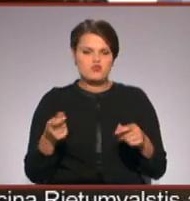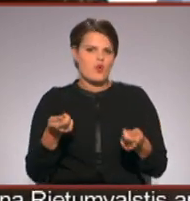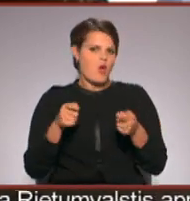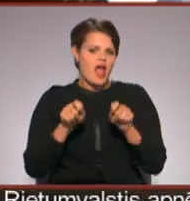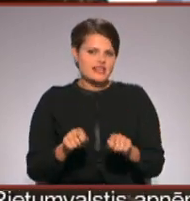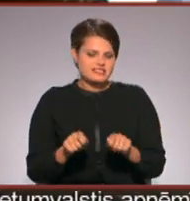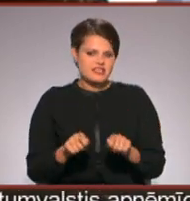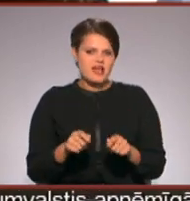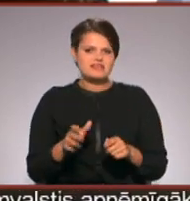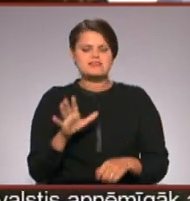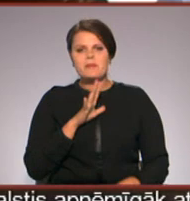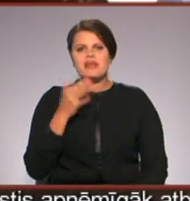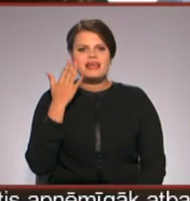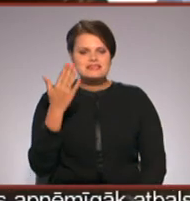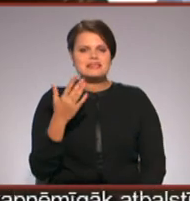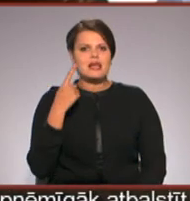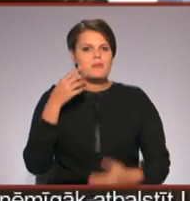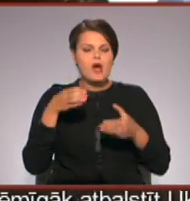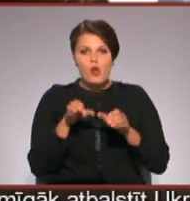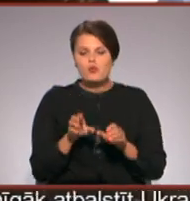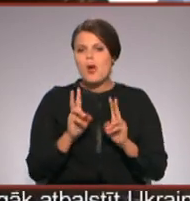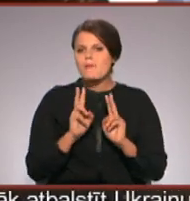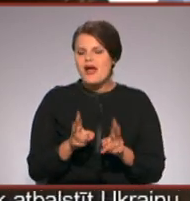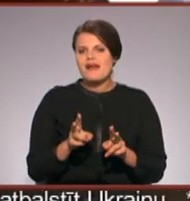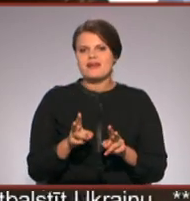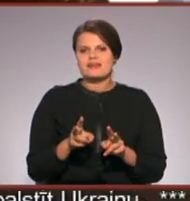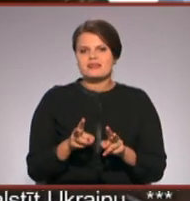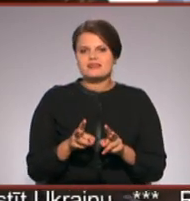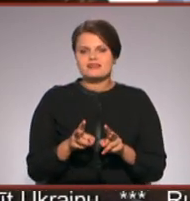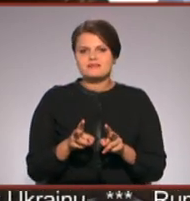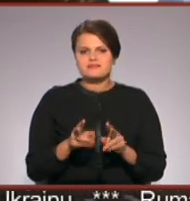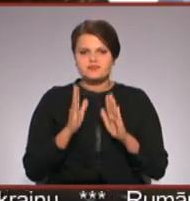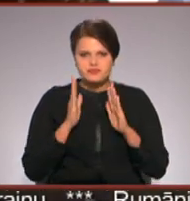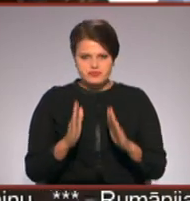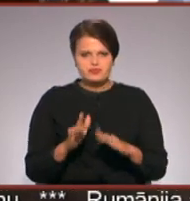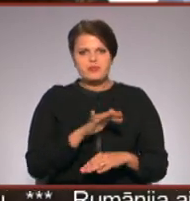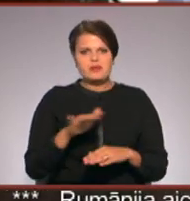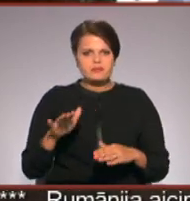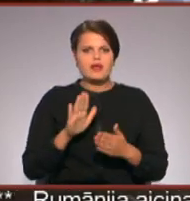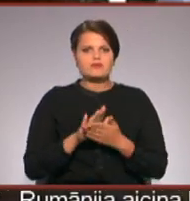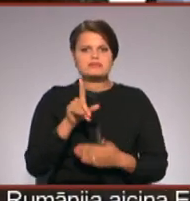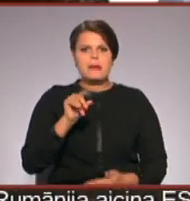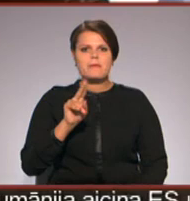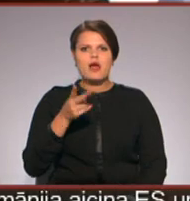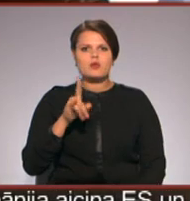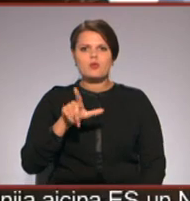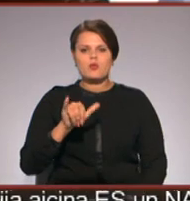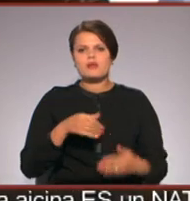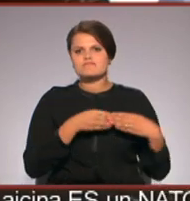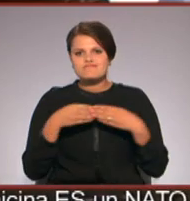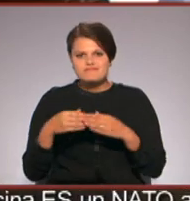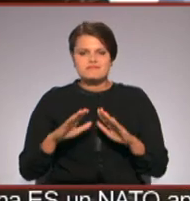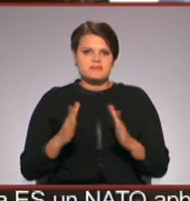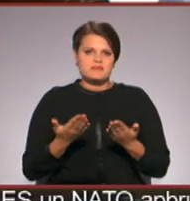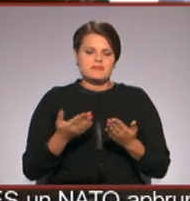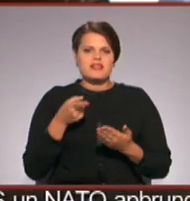aiztaisīts iet. Bija cerība, domāja, ka tiks bērni uz penkuli vesti, bet tas